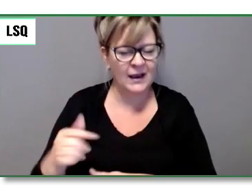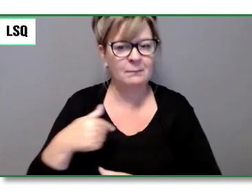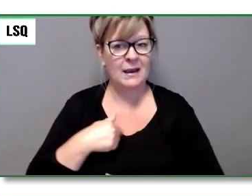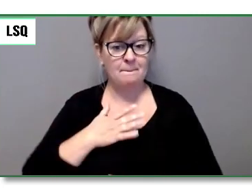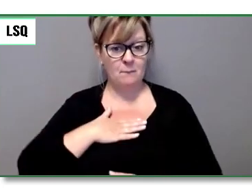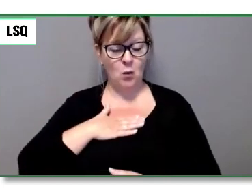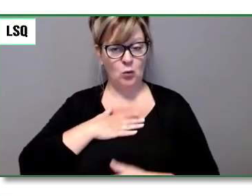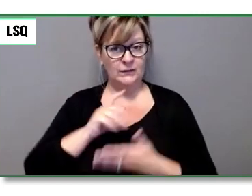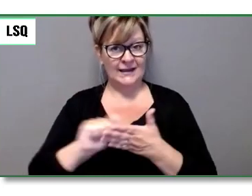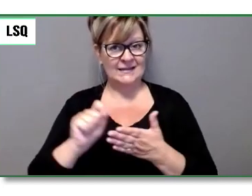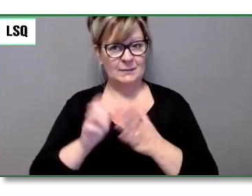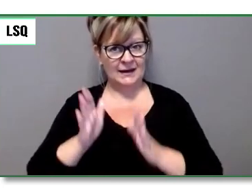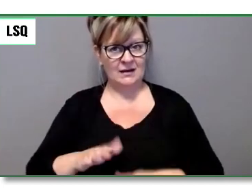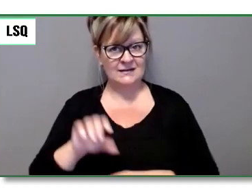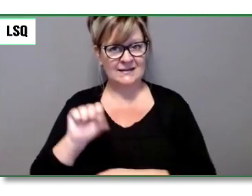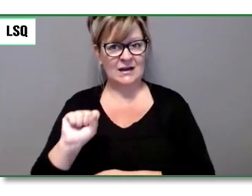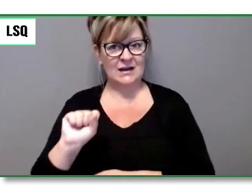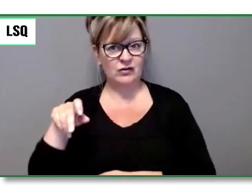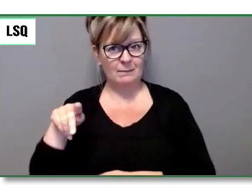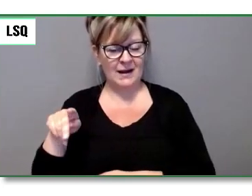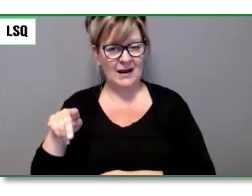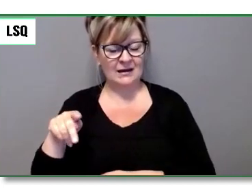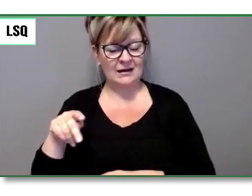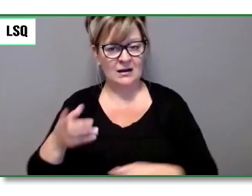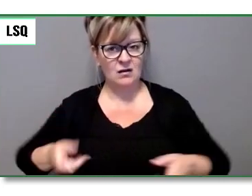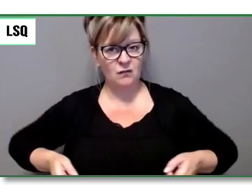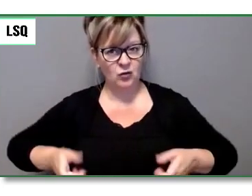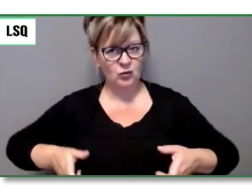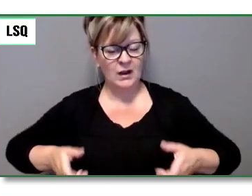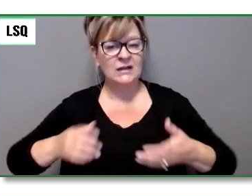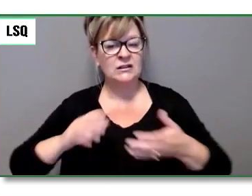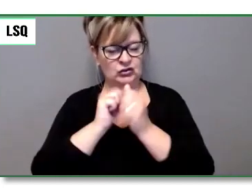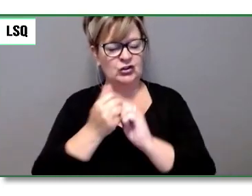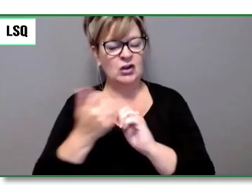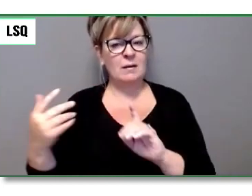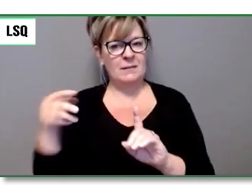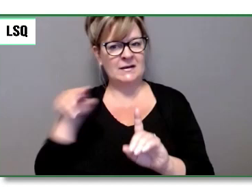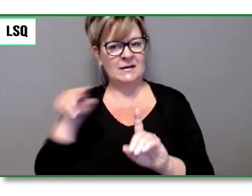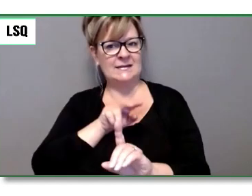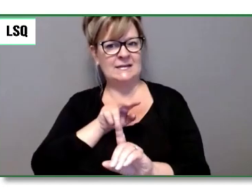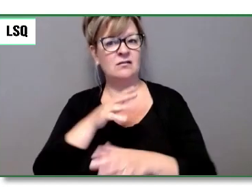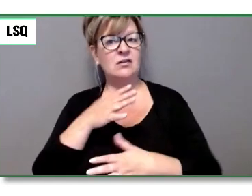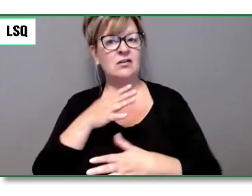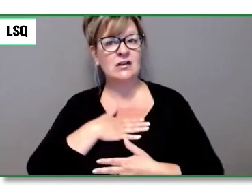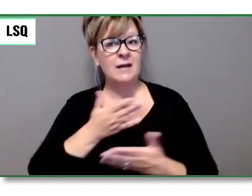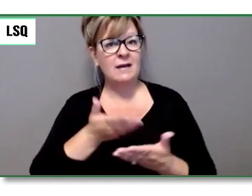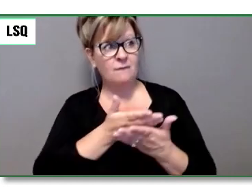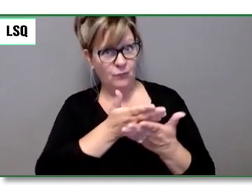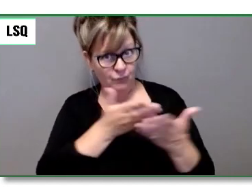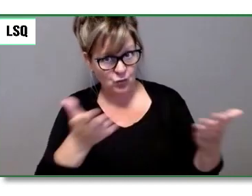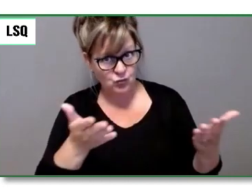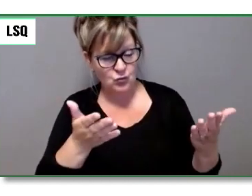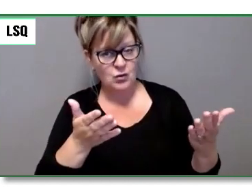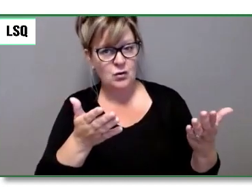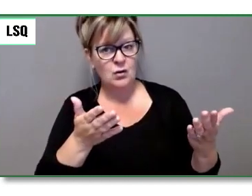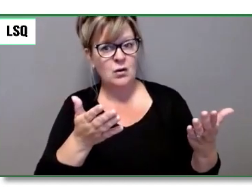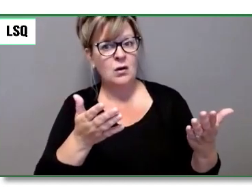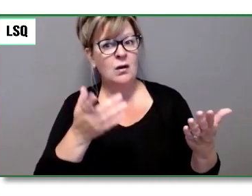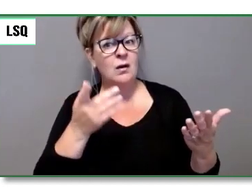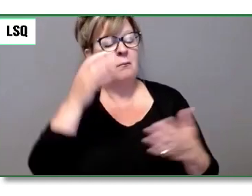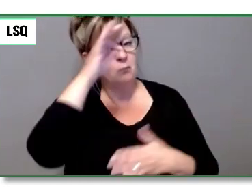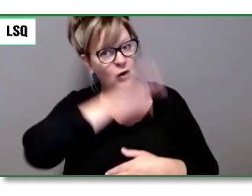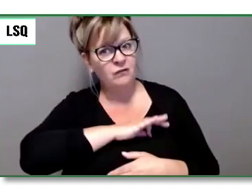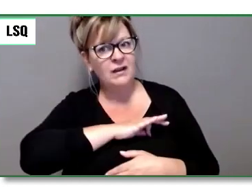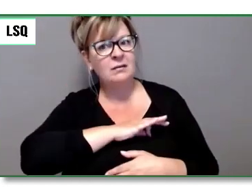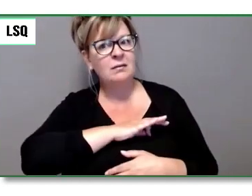nature là où vous ne pensez peut-être pas qu'elle existait. Donc, il s'agit de questionner cette idée que le